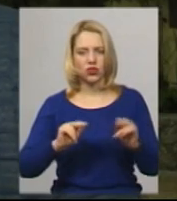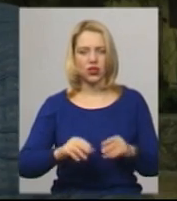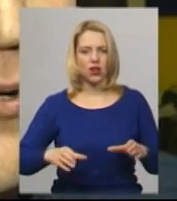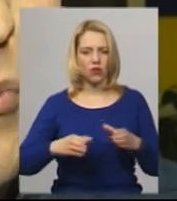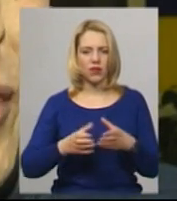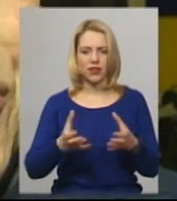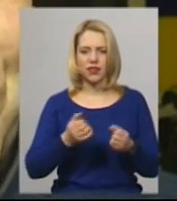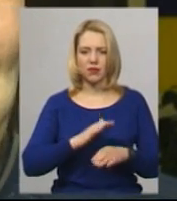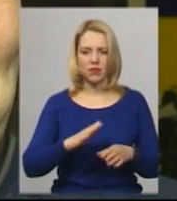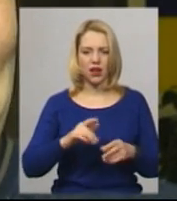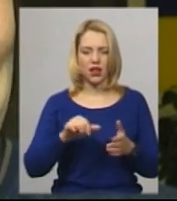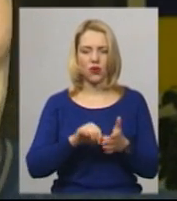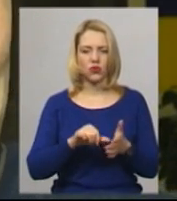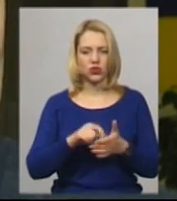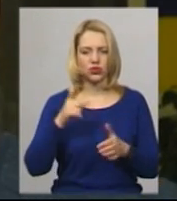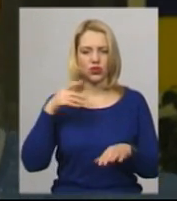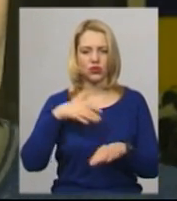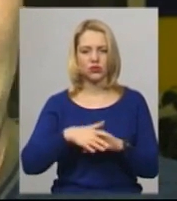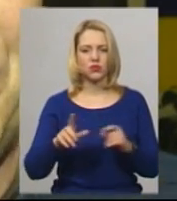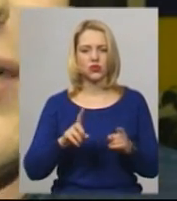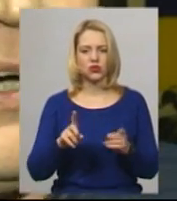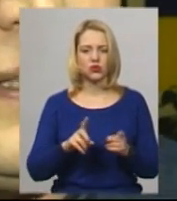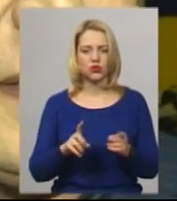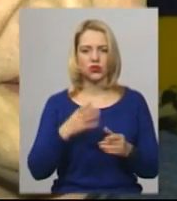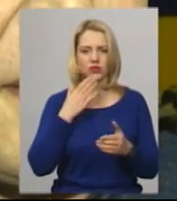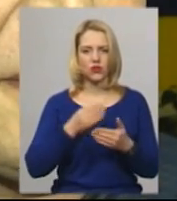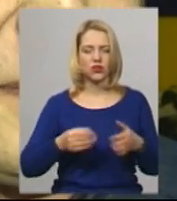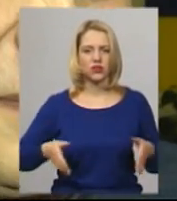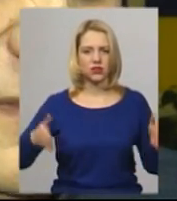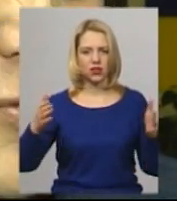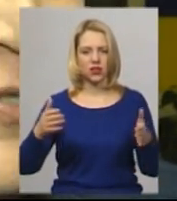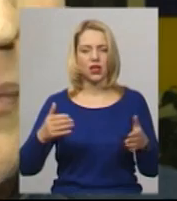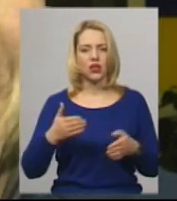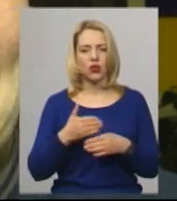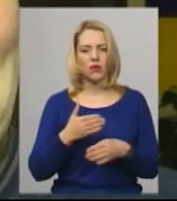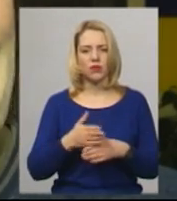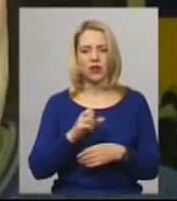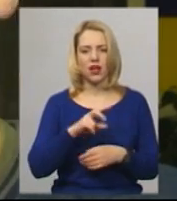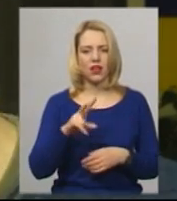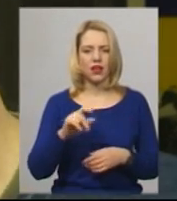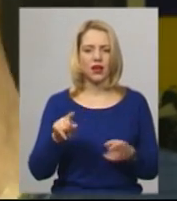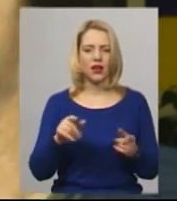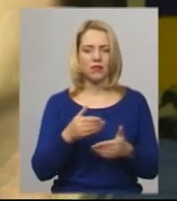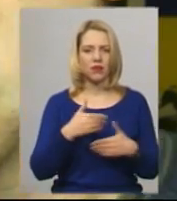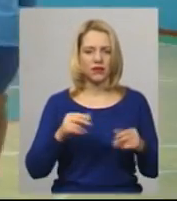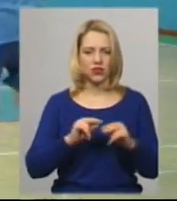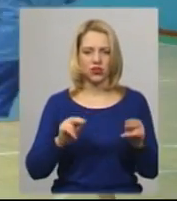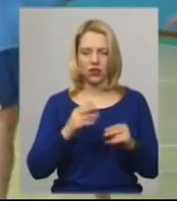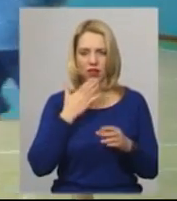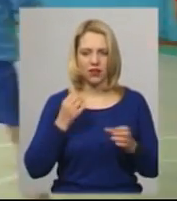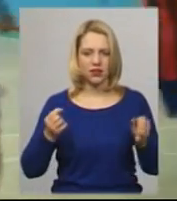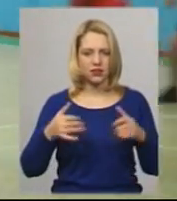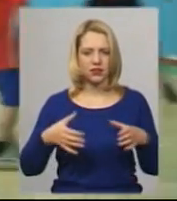участь. Розумію, що свої діти не допомагають, але так щось ми вчителі не зібралися.